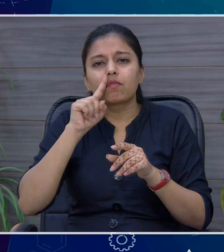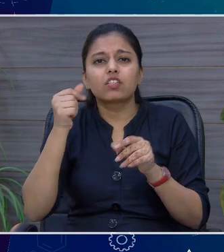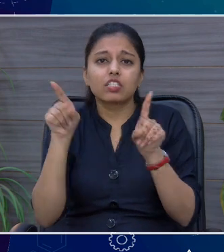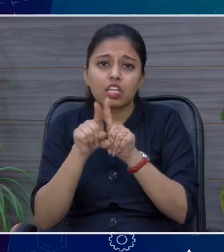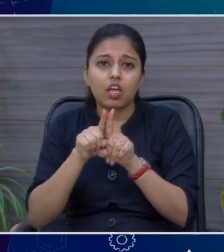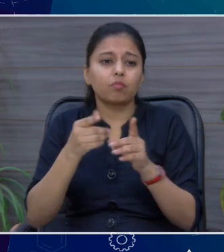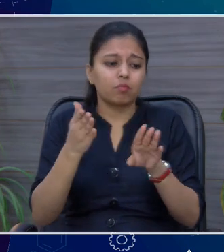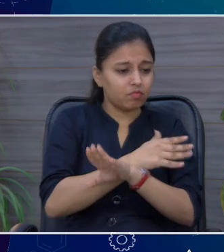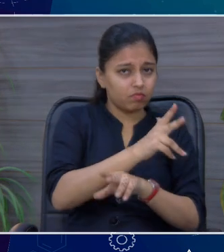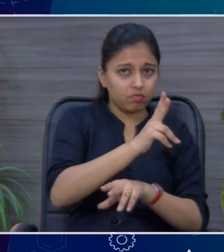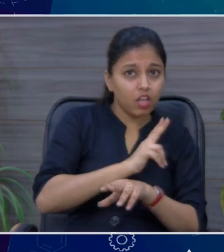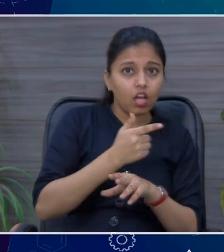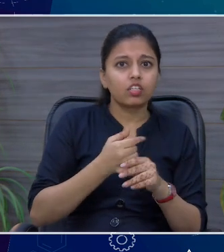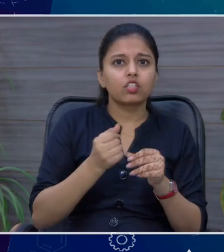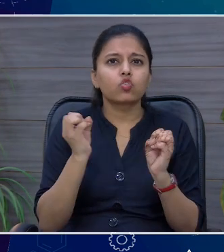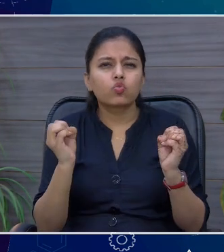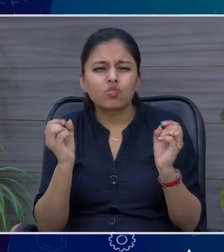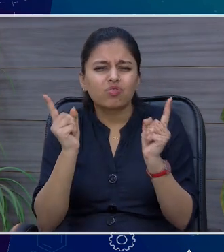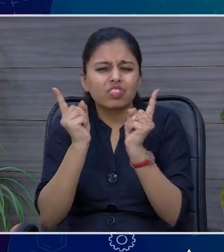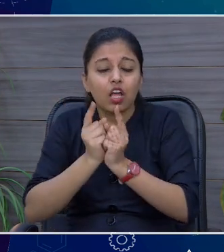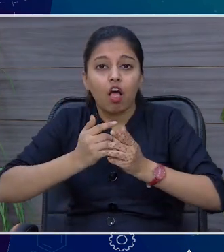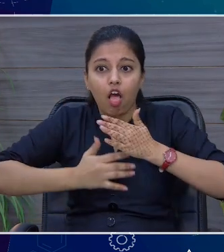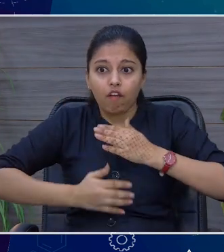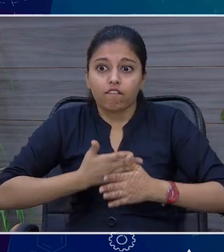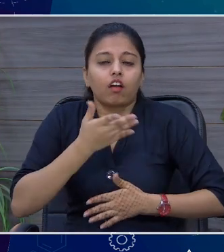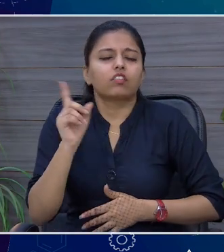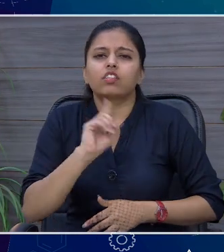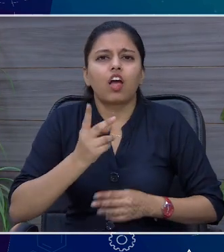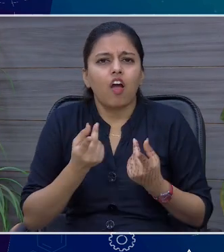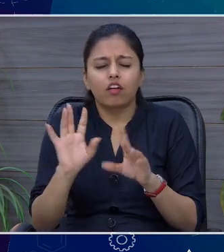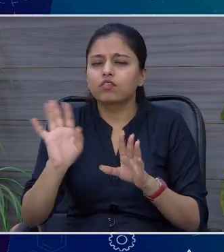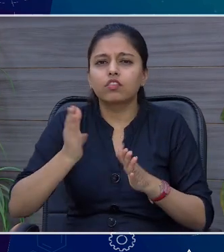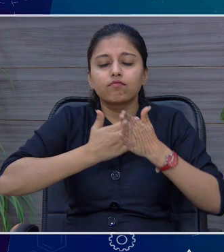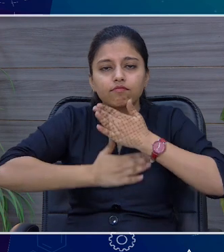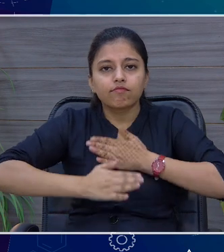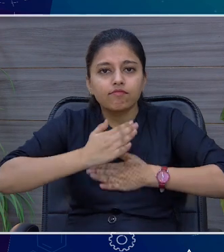जैसा आपने शुरूआत में कहा था थोड़ा सा इंपेशिंट हो जाते हैं और जैसा भी शुभांग जी